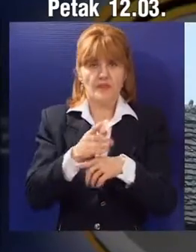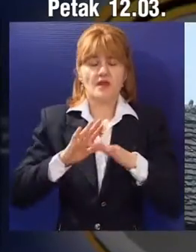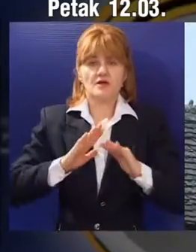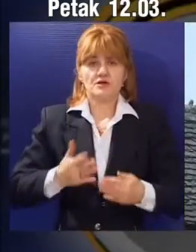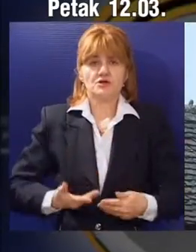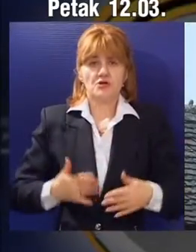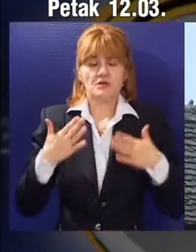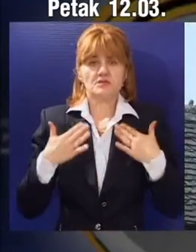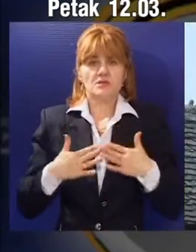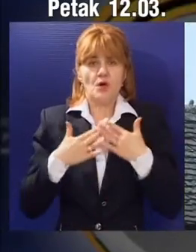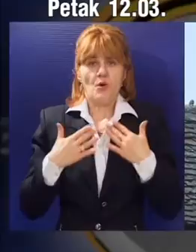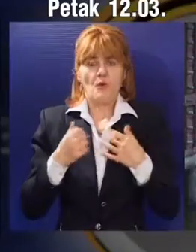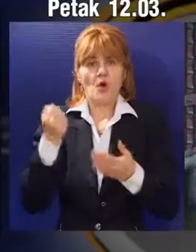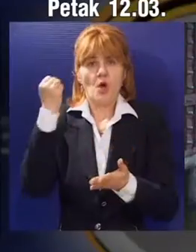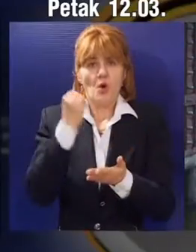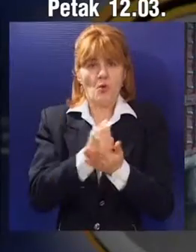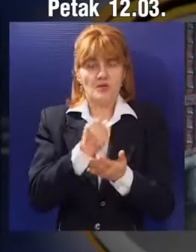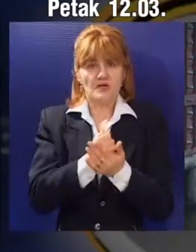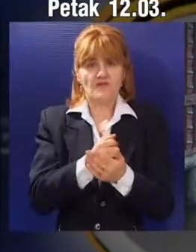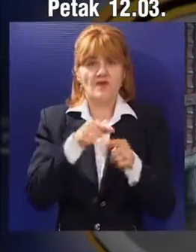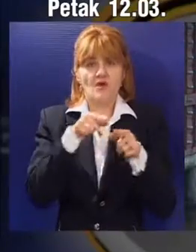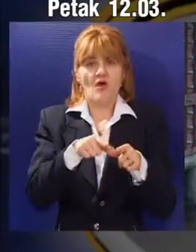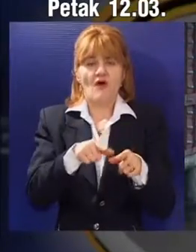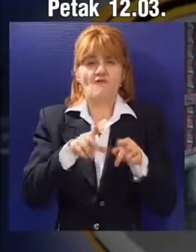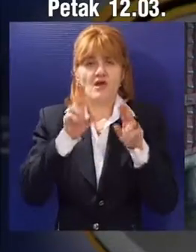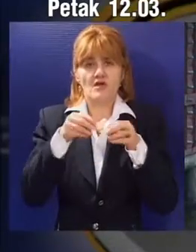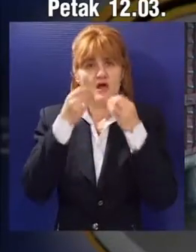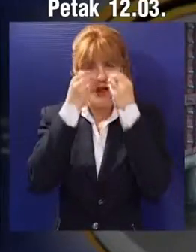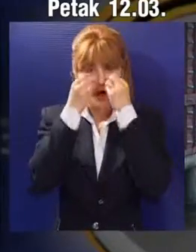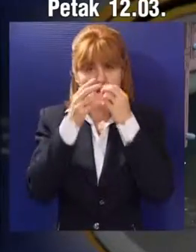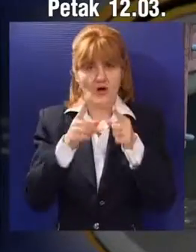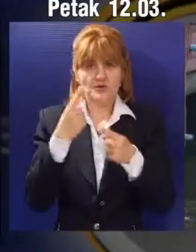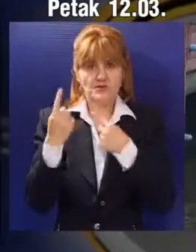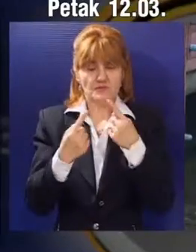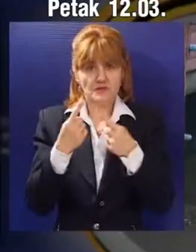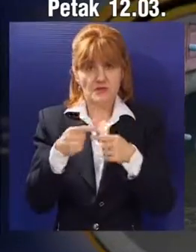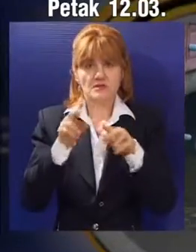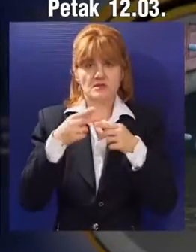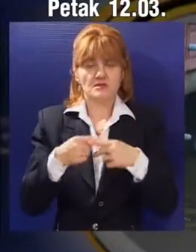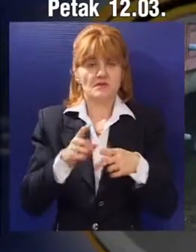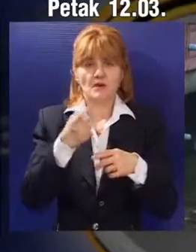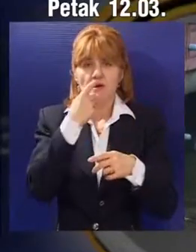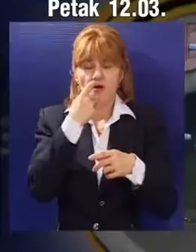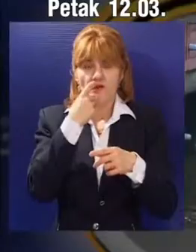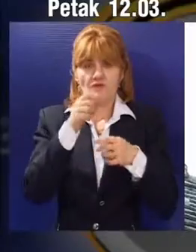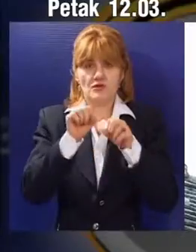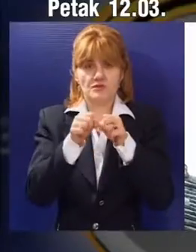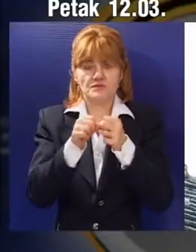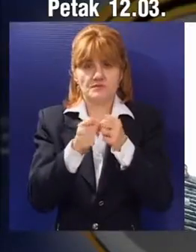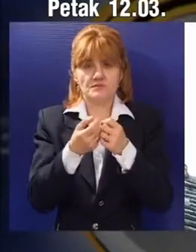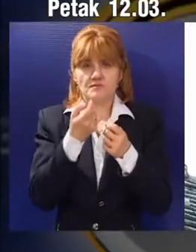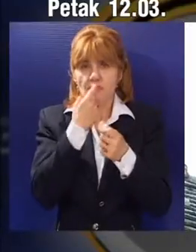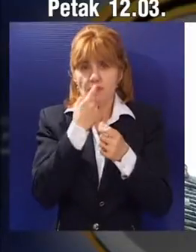adaptaciju ženskog štranda, utvrdili su da betonski mol je u veoma lošem stanju, jer je armatura korodirana